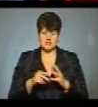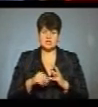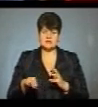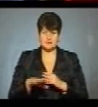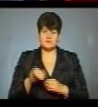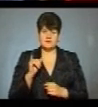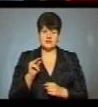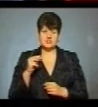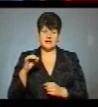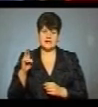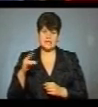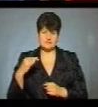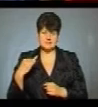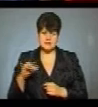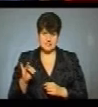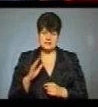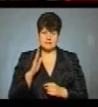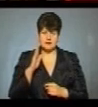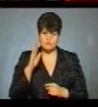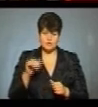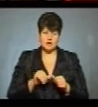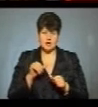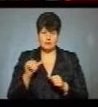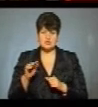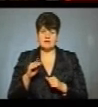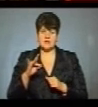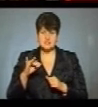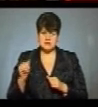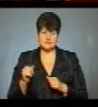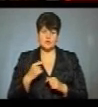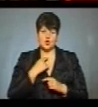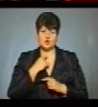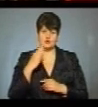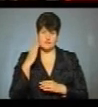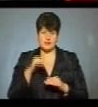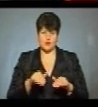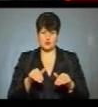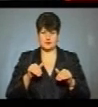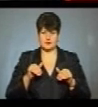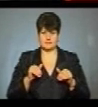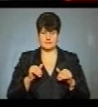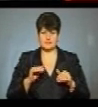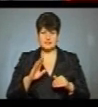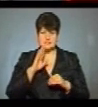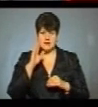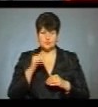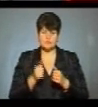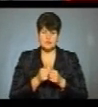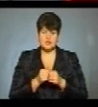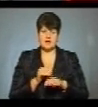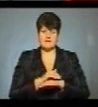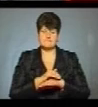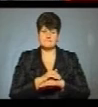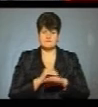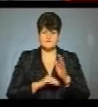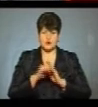Іван Чайківський з депутатської групи «За майбутнє» та позафракційний Микола Люшняк від голосування утрималися. Від ранку біля Верховної Ради проти продажу